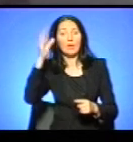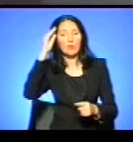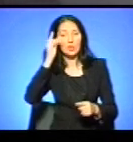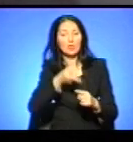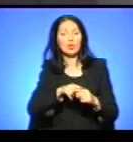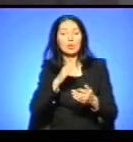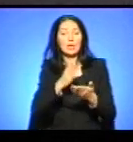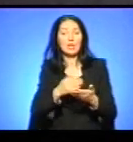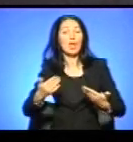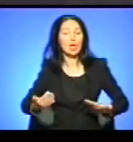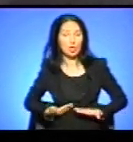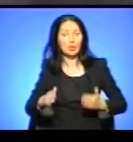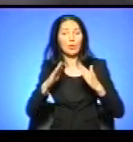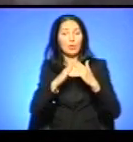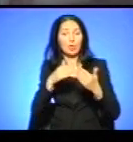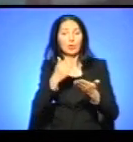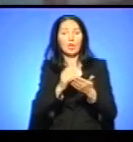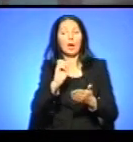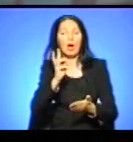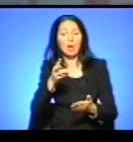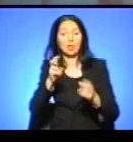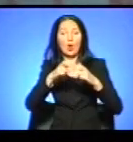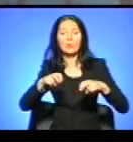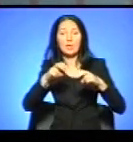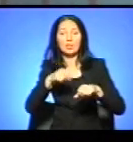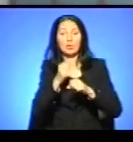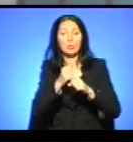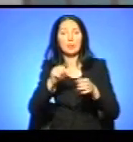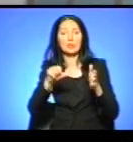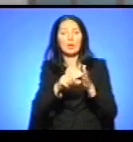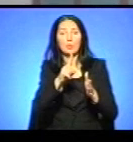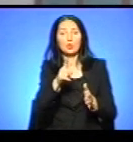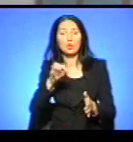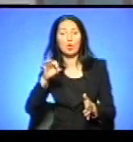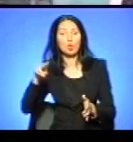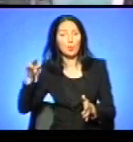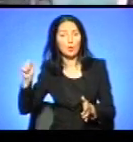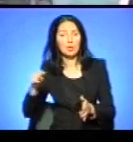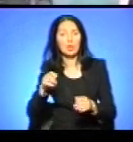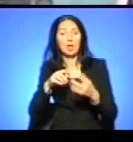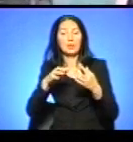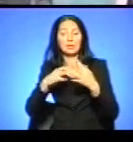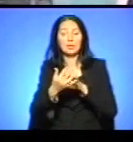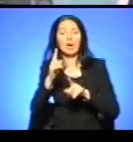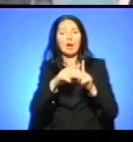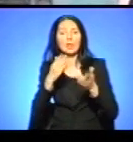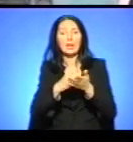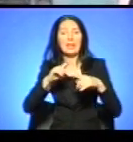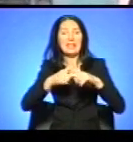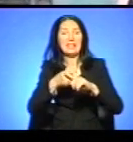обстеження, зроблений представниками Золотопутівської селищної ради, є технічна оцінка даного будинку,